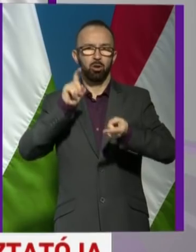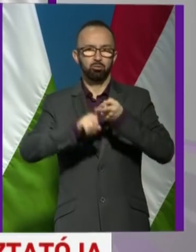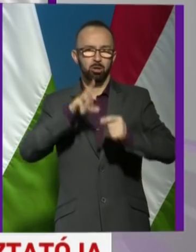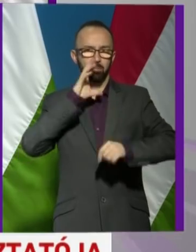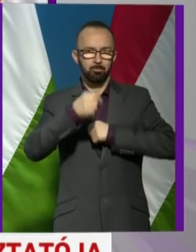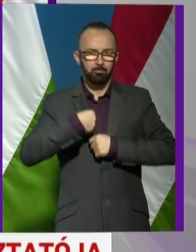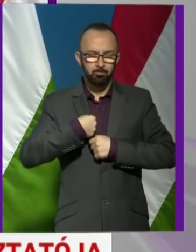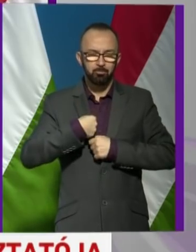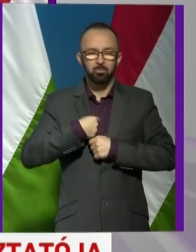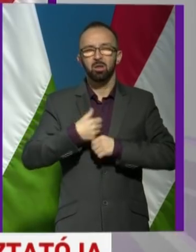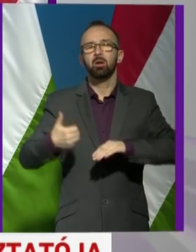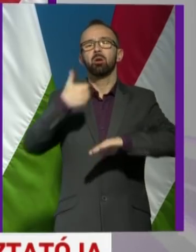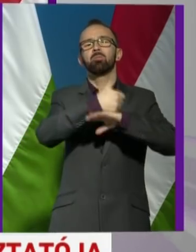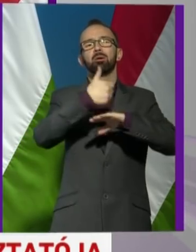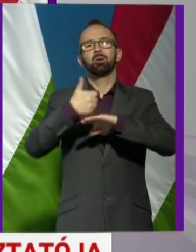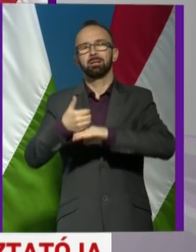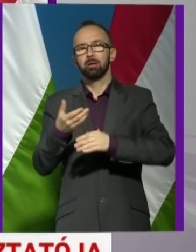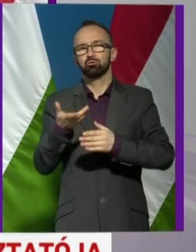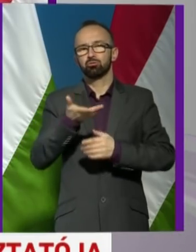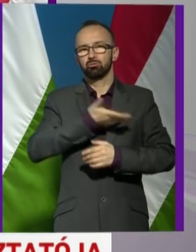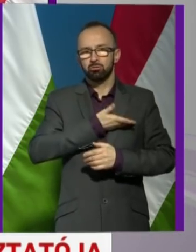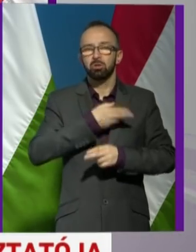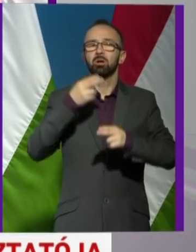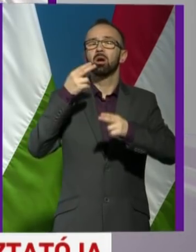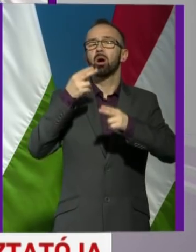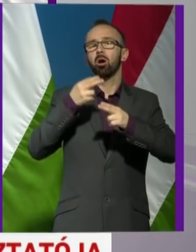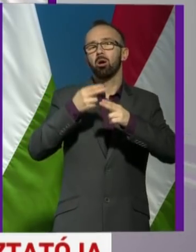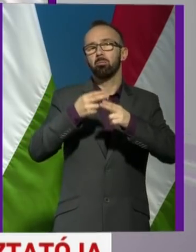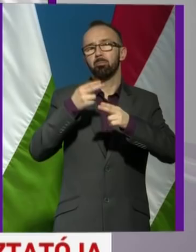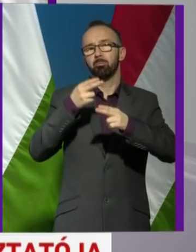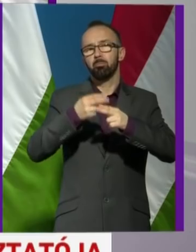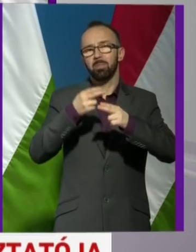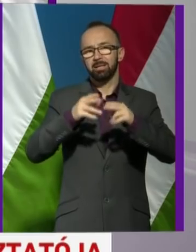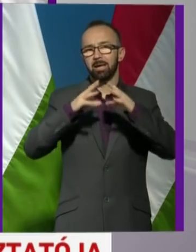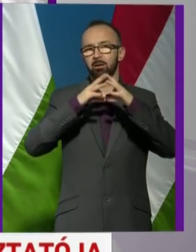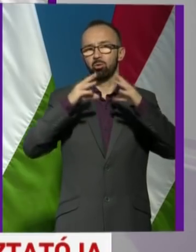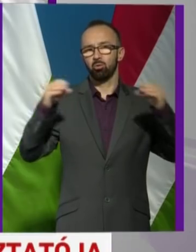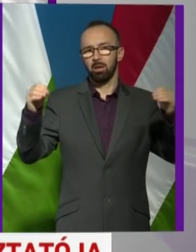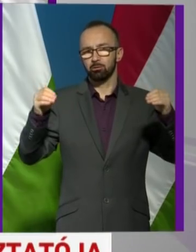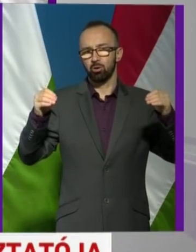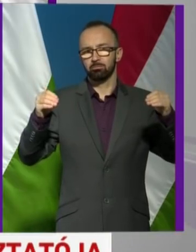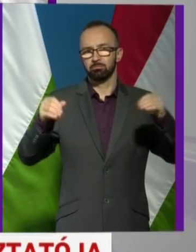nyilván prioritást az élvez, hogy a betegek felgyógyulhassanak.